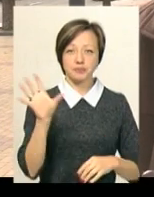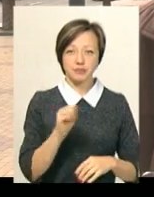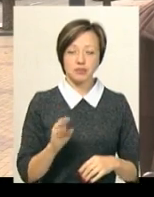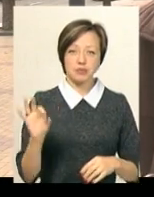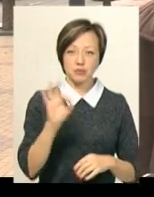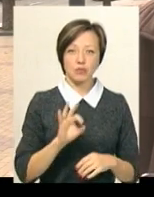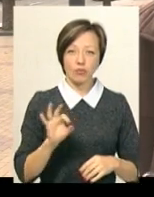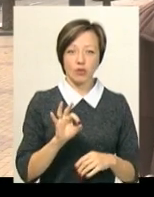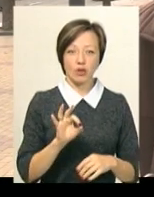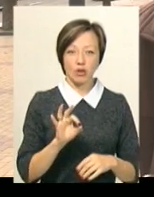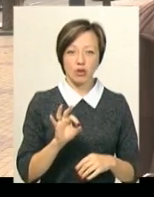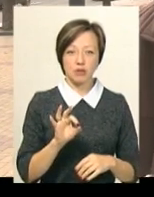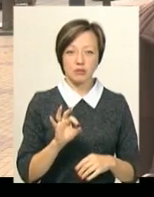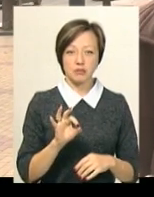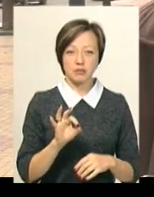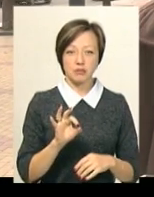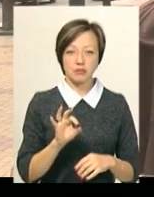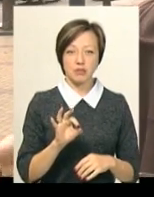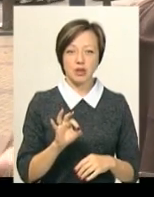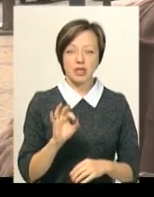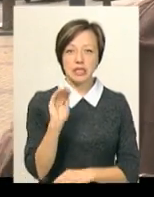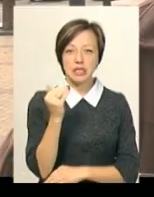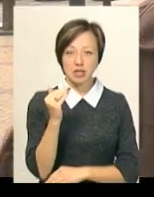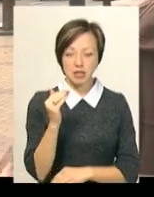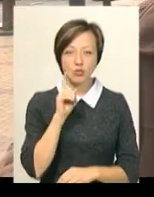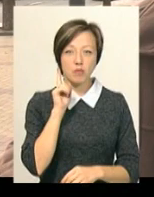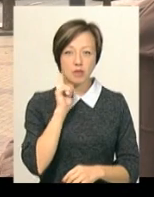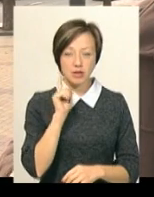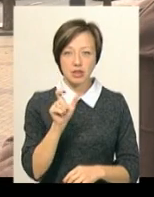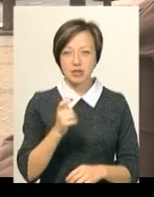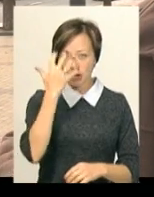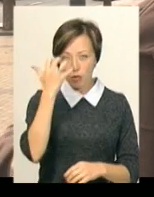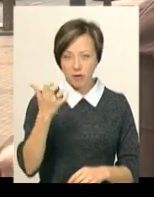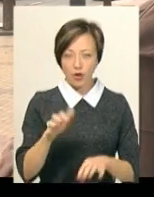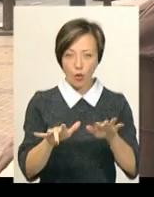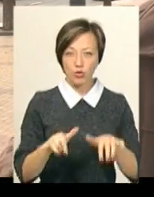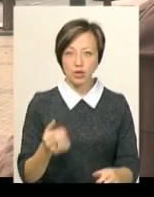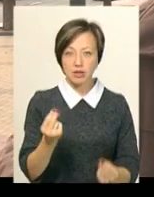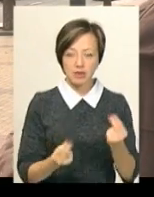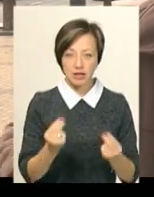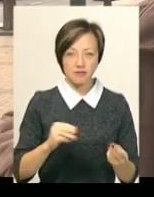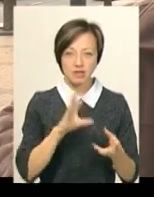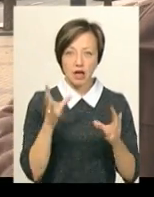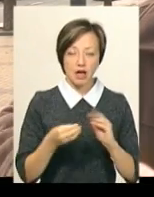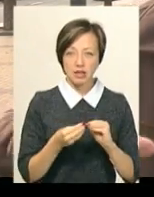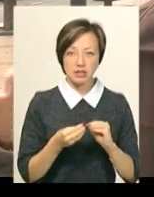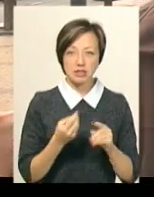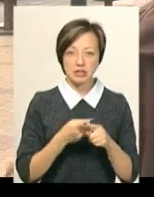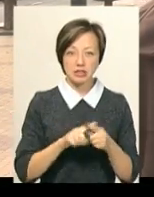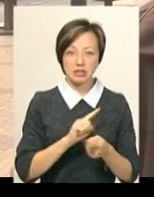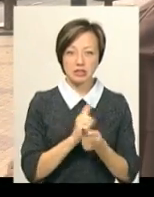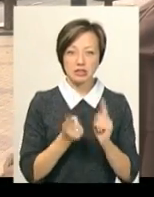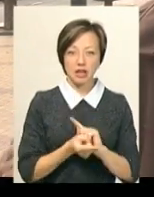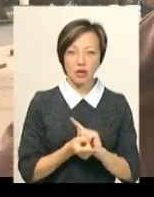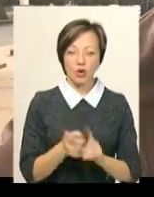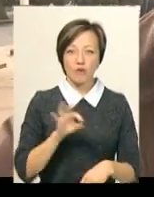дитину, скажімо так, підлітка, який захопився комп'ютерними іграми. І взагалі це стало як